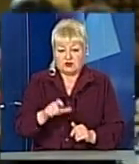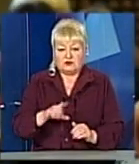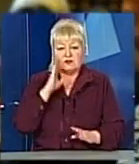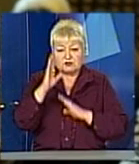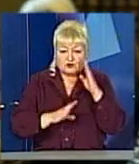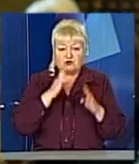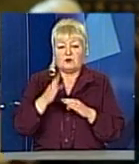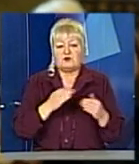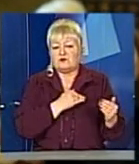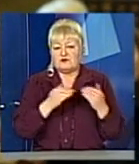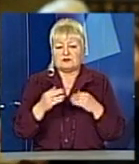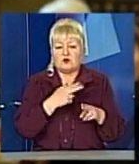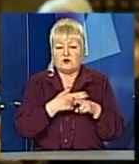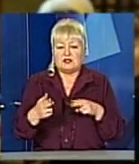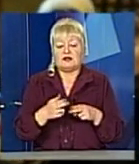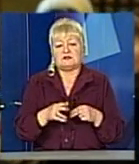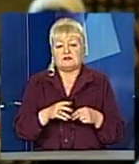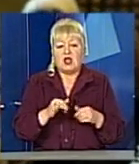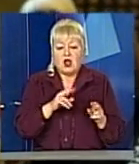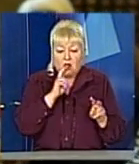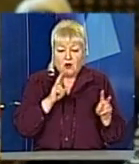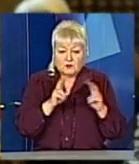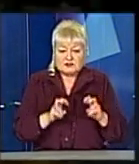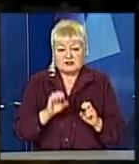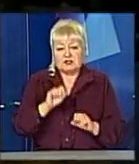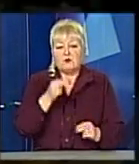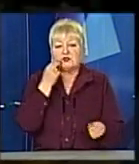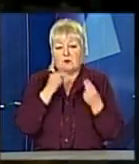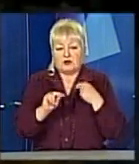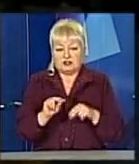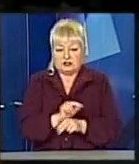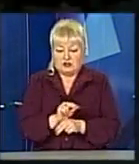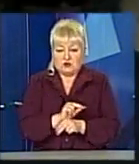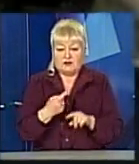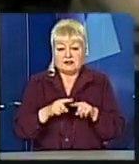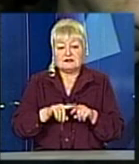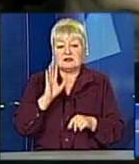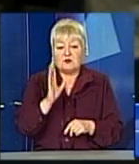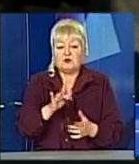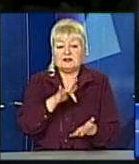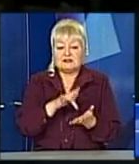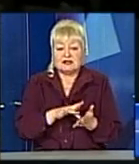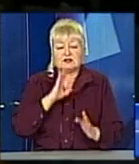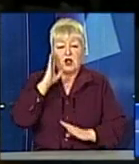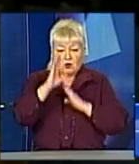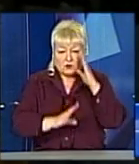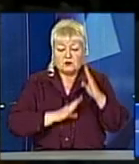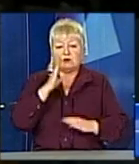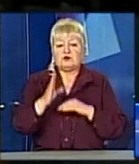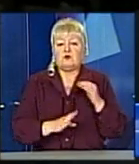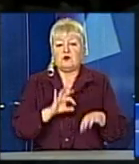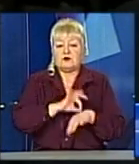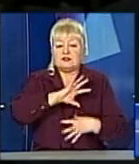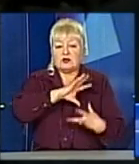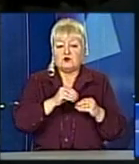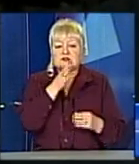високоякісне обстеження зможе в рази покращити та пришвидшити лікування. Це і буде центр круглодобової діагностики на самому сучасному